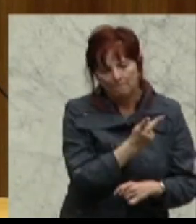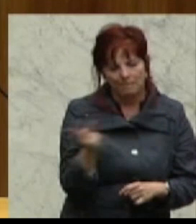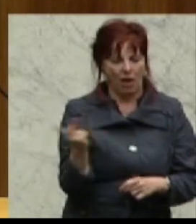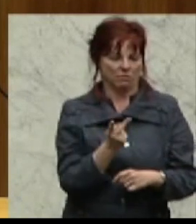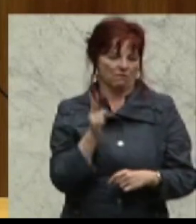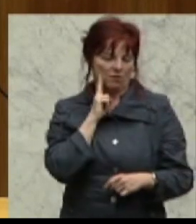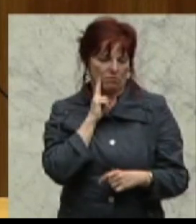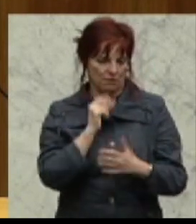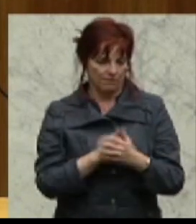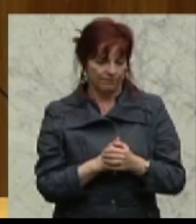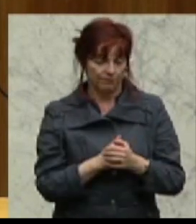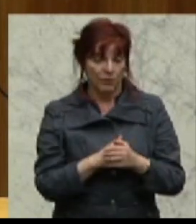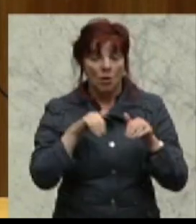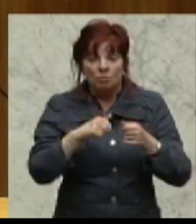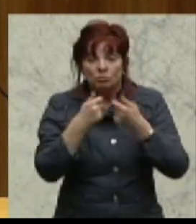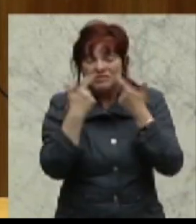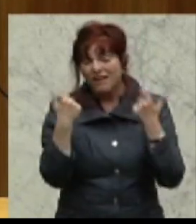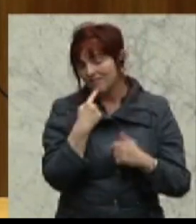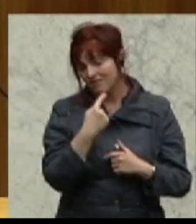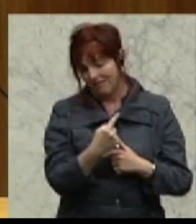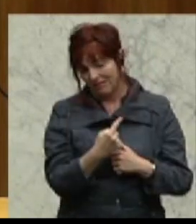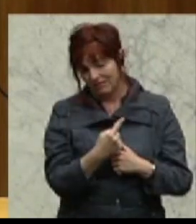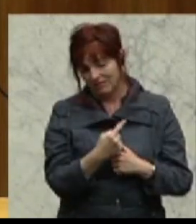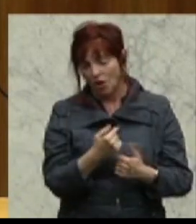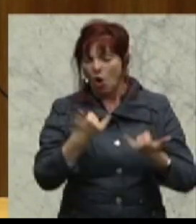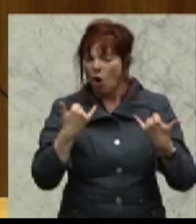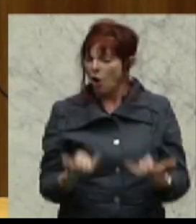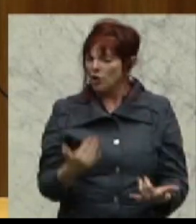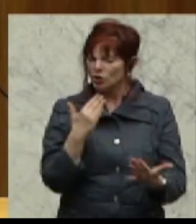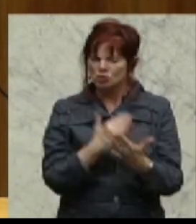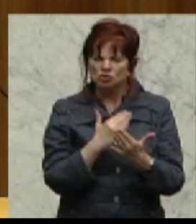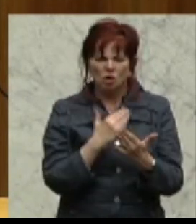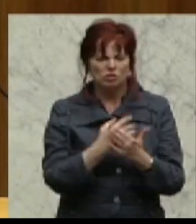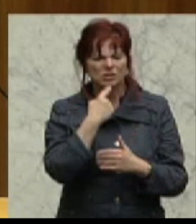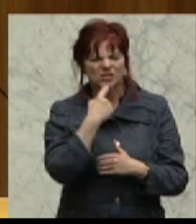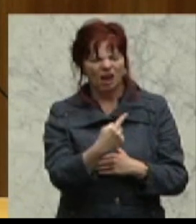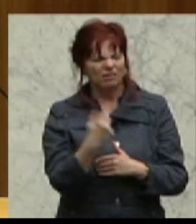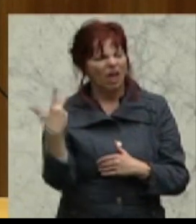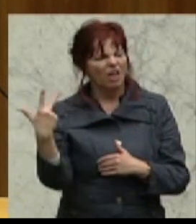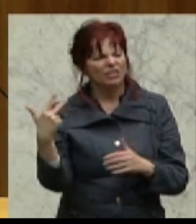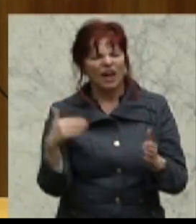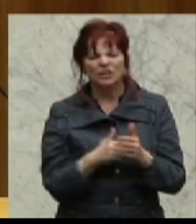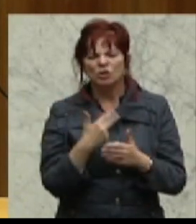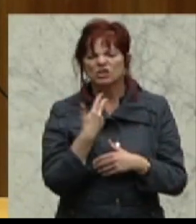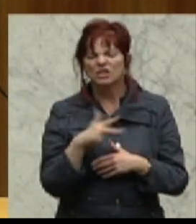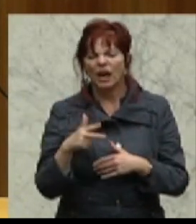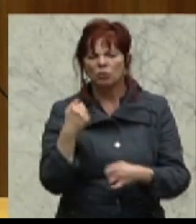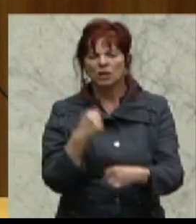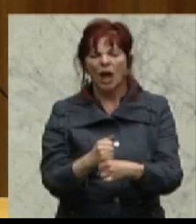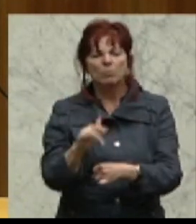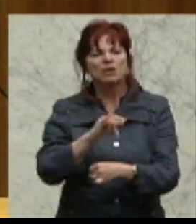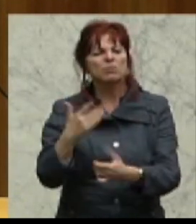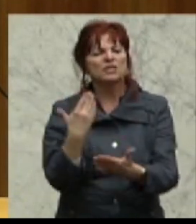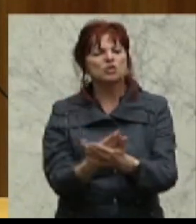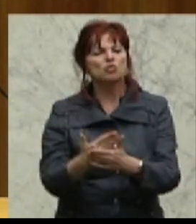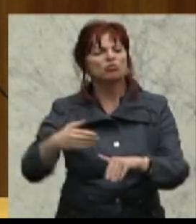Wenn heute hier immer schon von den gekündigten 3.300 Arbeitsplätzen gesprochen wird,